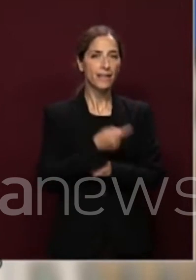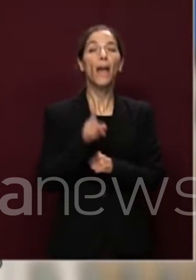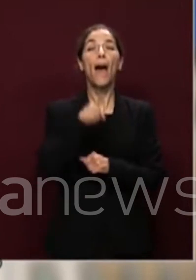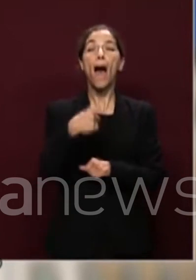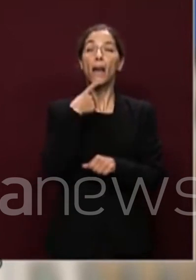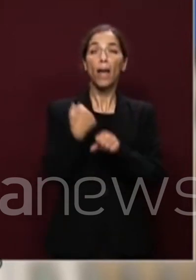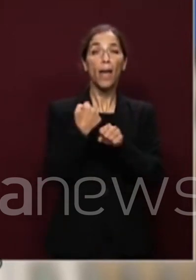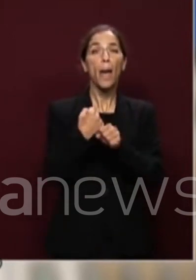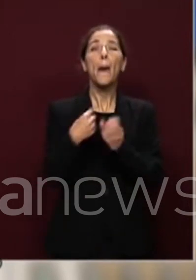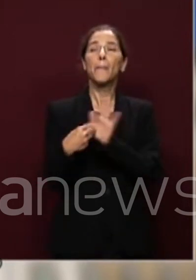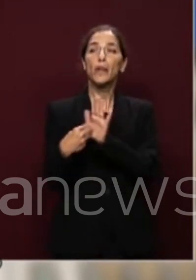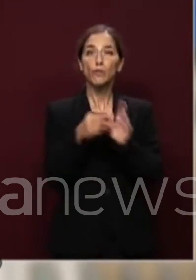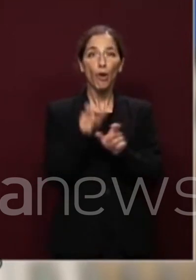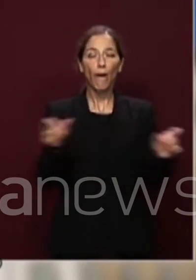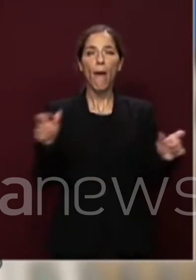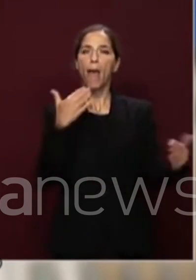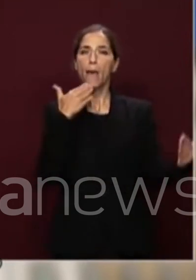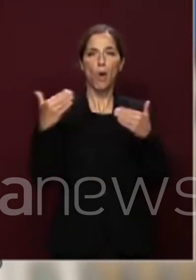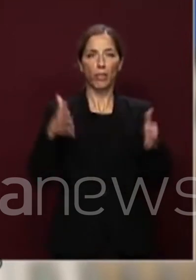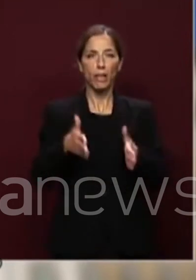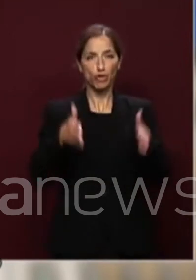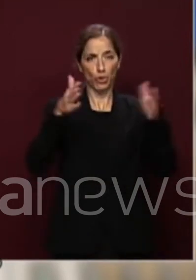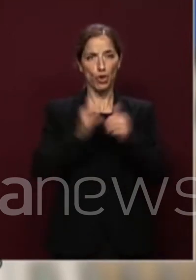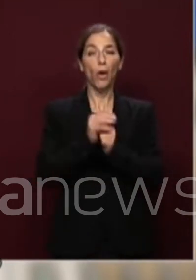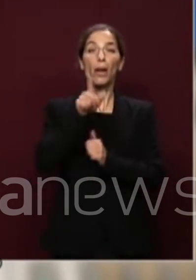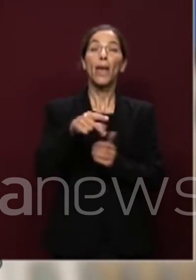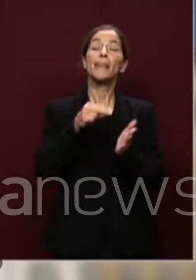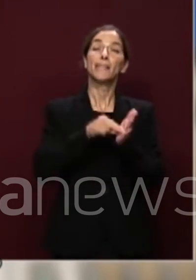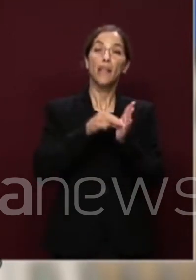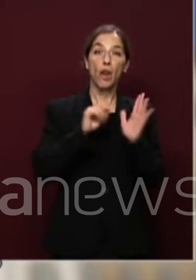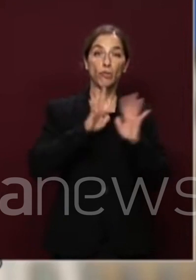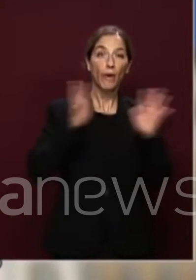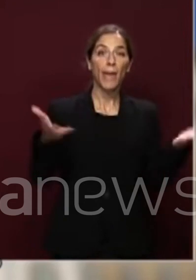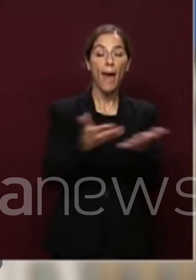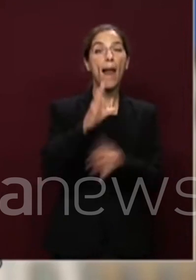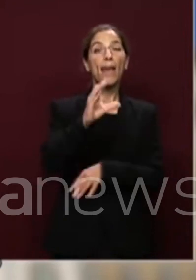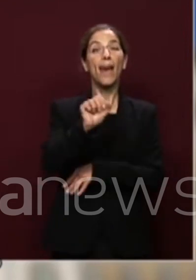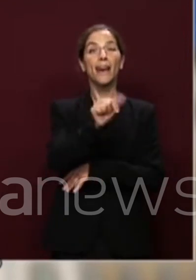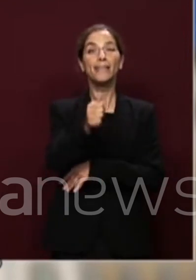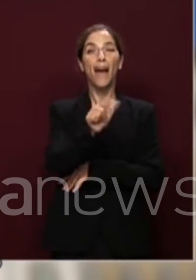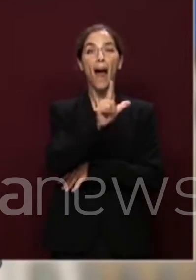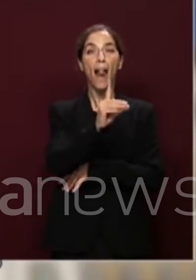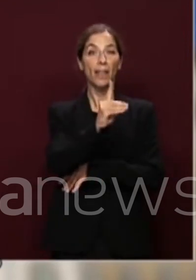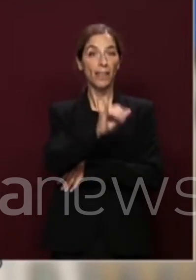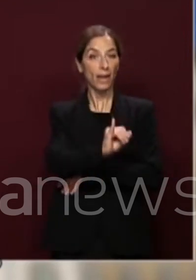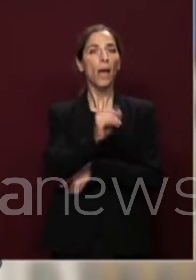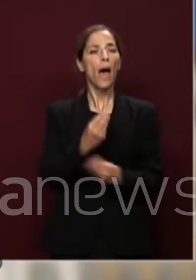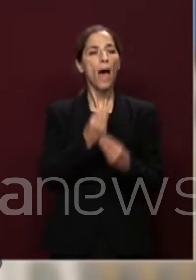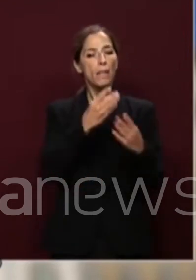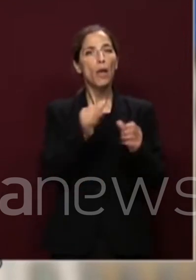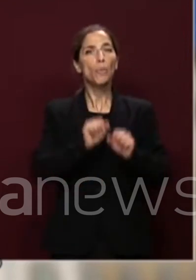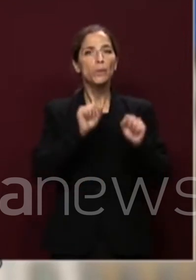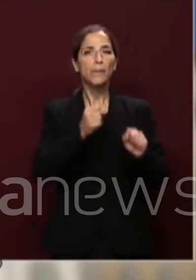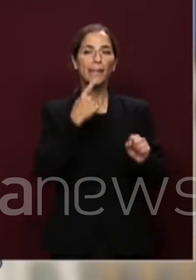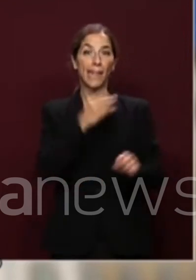Montecitorio, a cominciare dal Segretario Generale Fabrizio Castaldi, che hanno assicurato sempre ai deputati di poter svolgere i